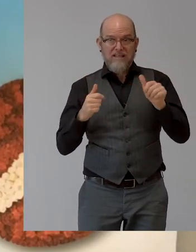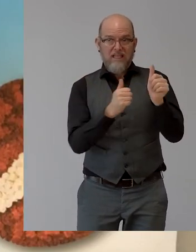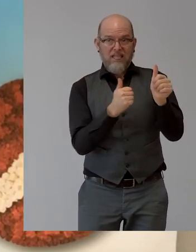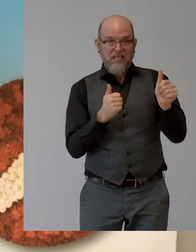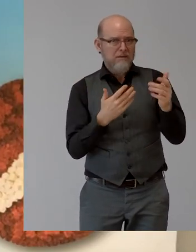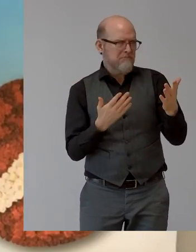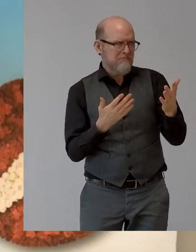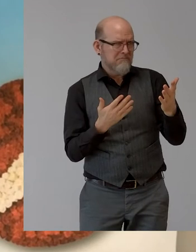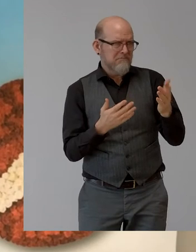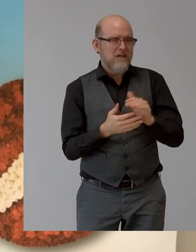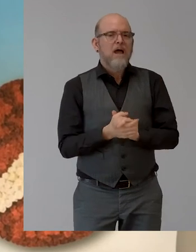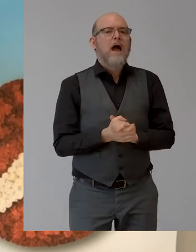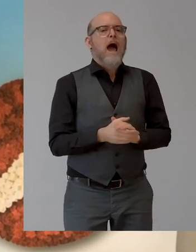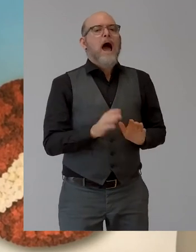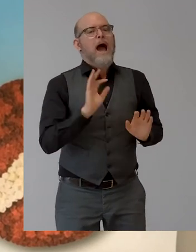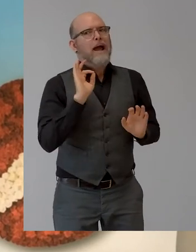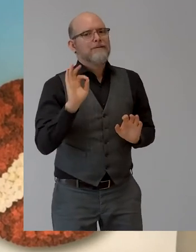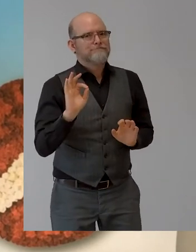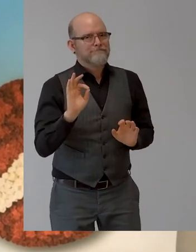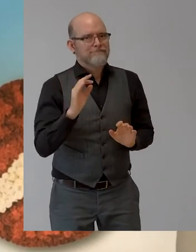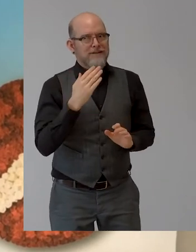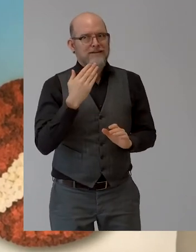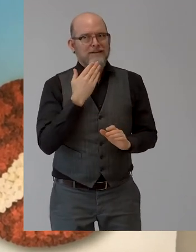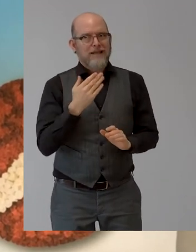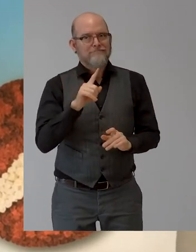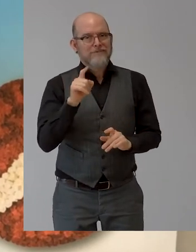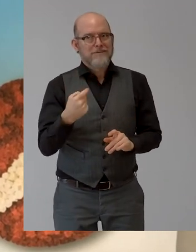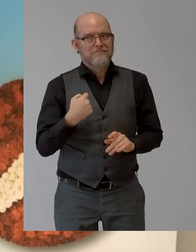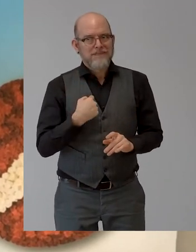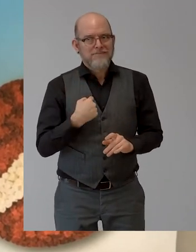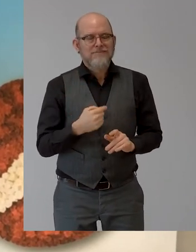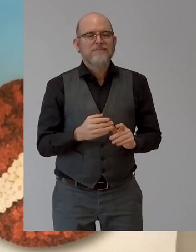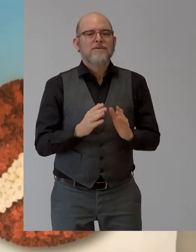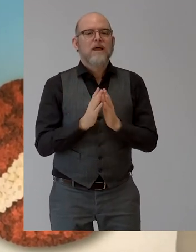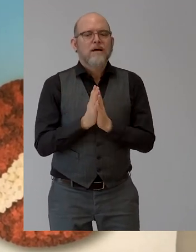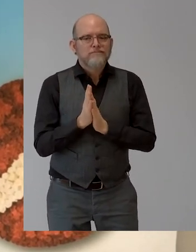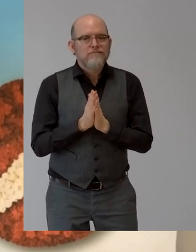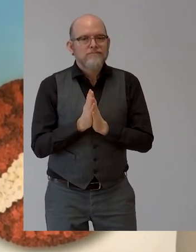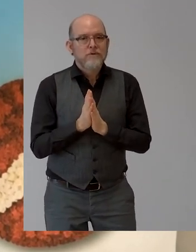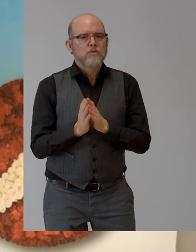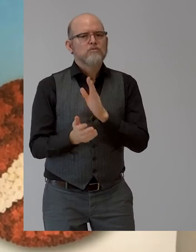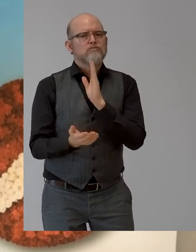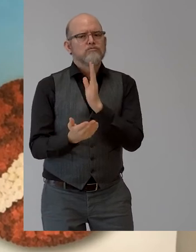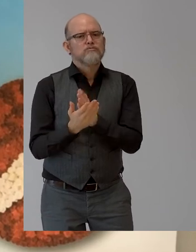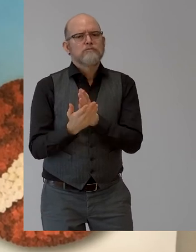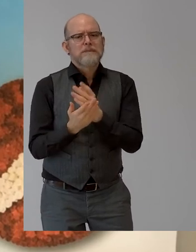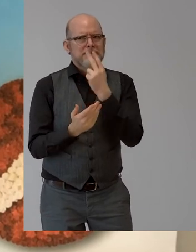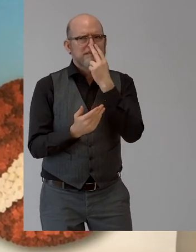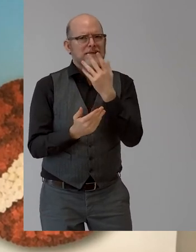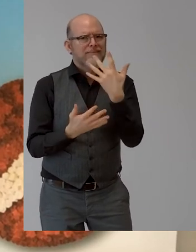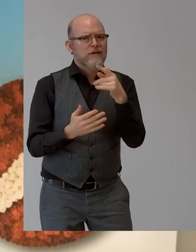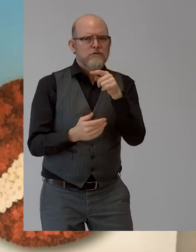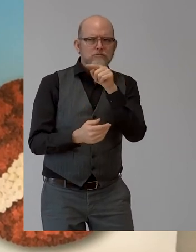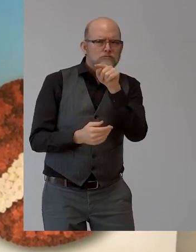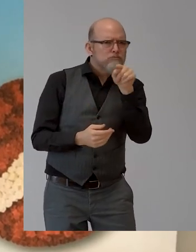Thank you for this question. I think there has already been some movement in the right direction. I remember, of